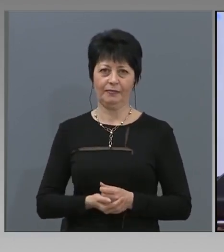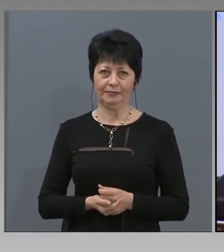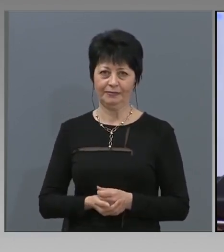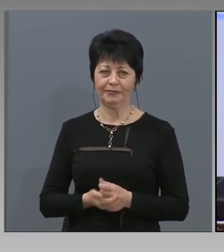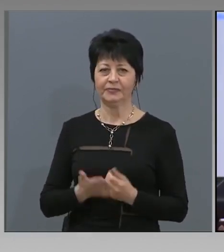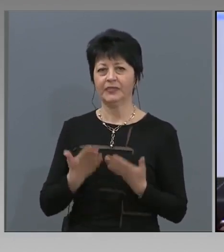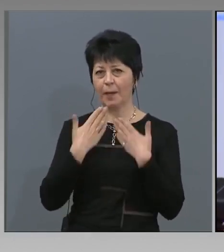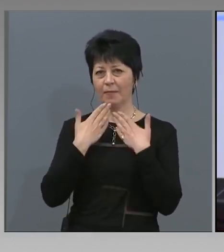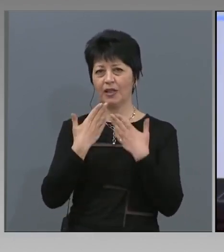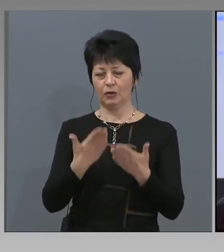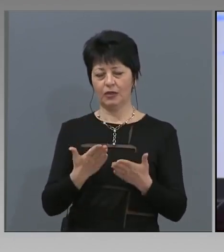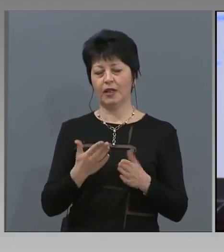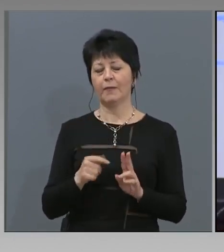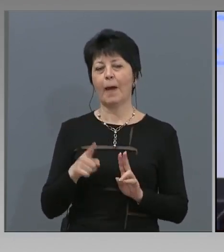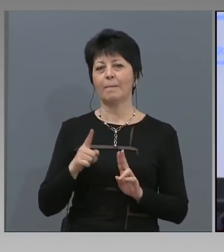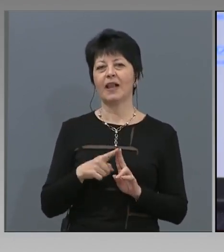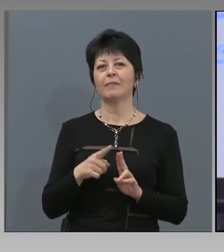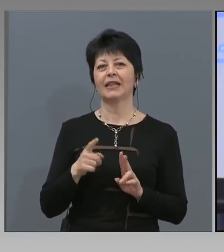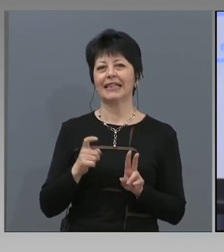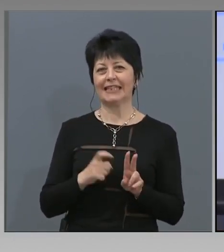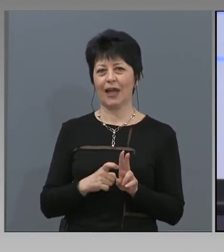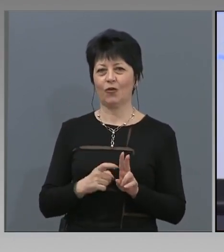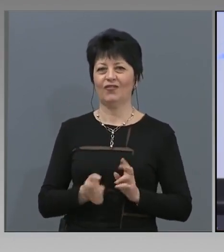Благодаря Пламен Цеков. Значи изтрува 3 лев.